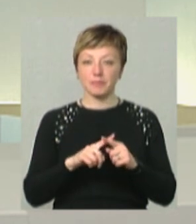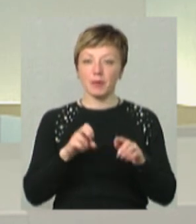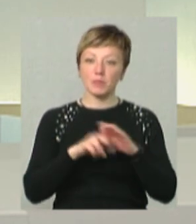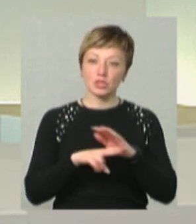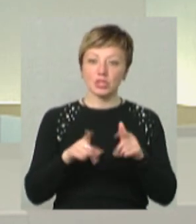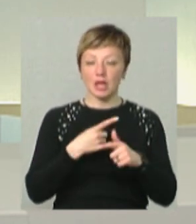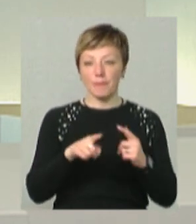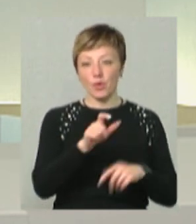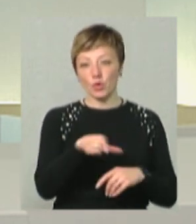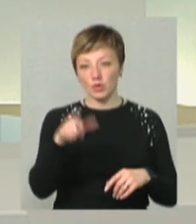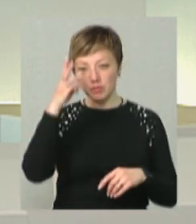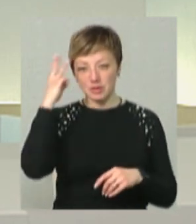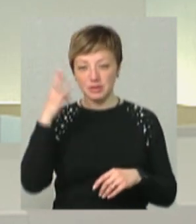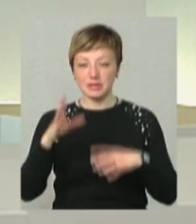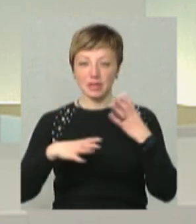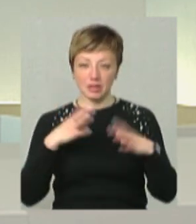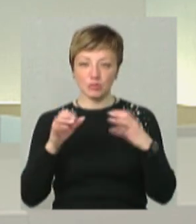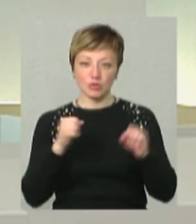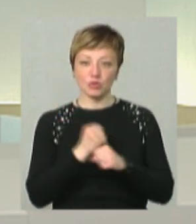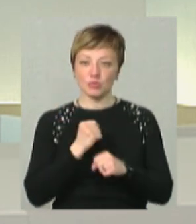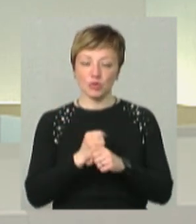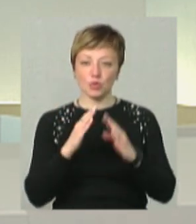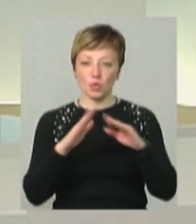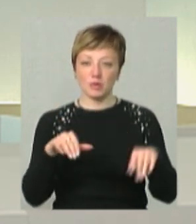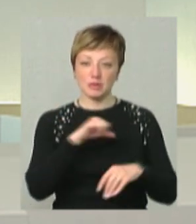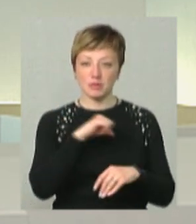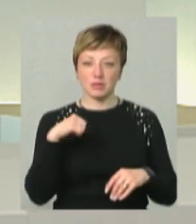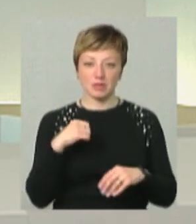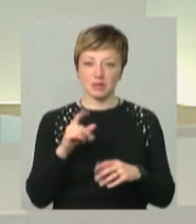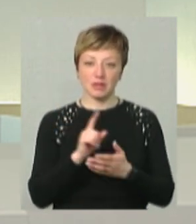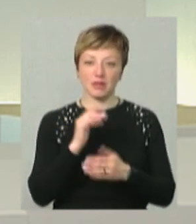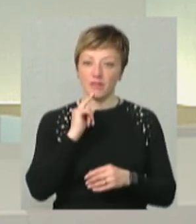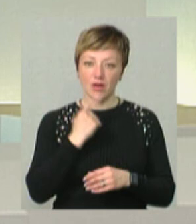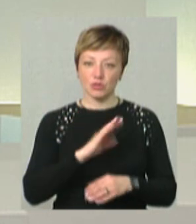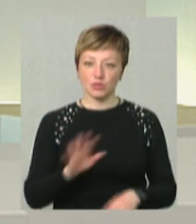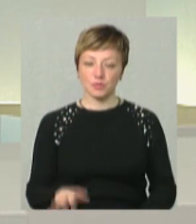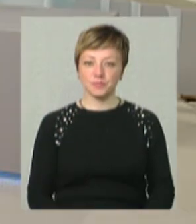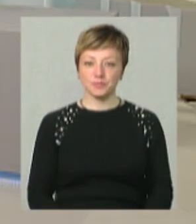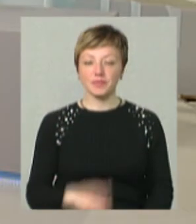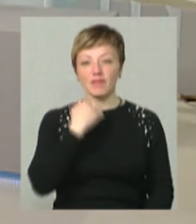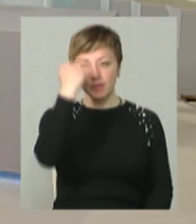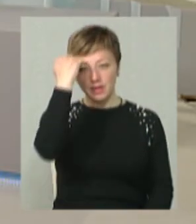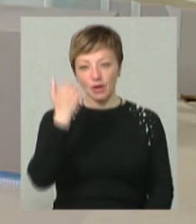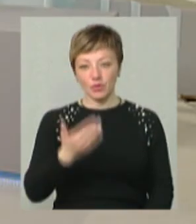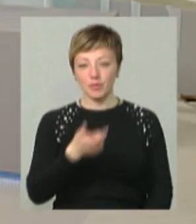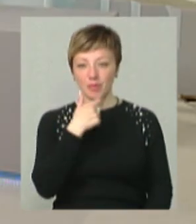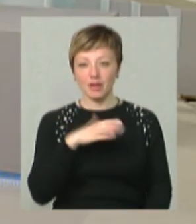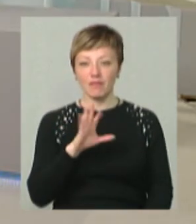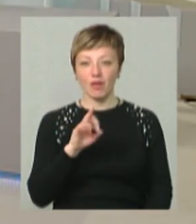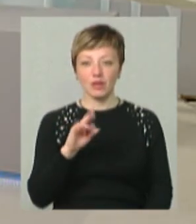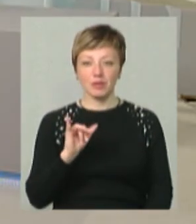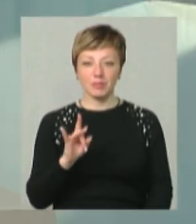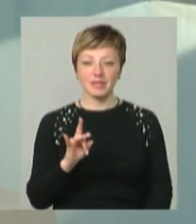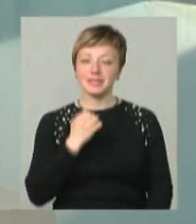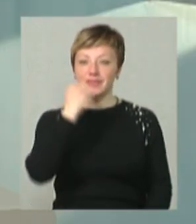чехмельничани в цих тренингах це можуть робити вдома самостійно. Тут же не важко. Я дякую вам, пане Володимире.